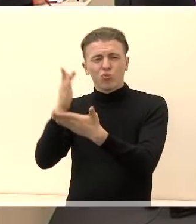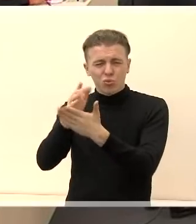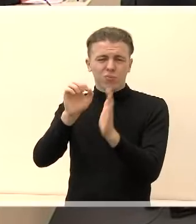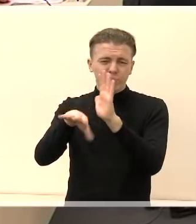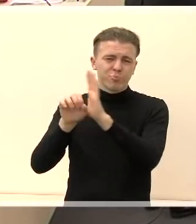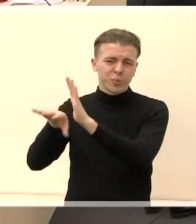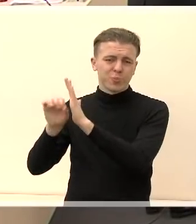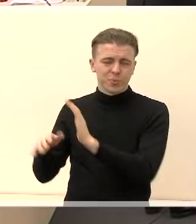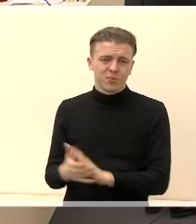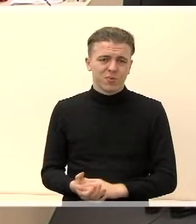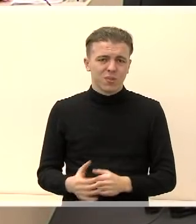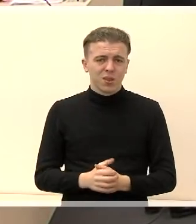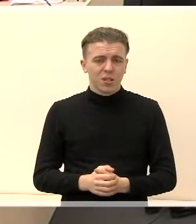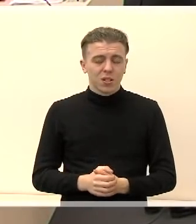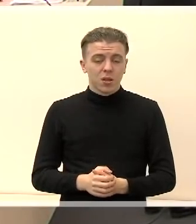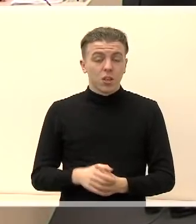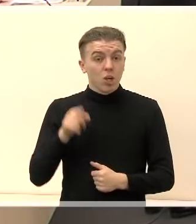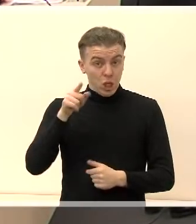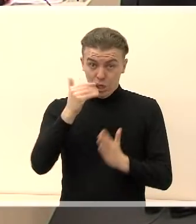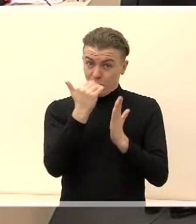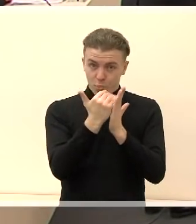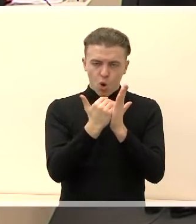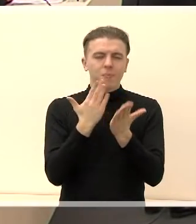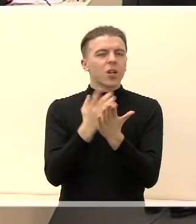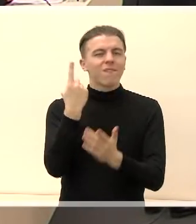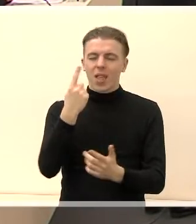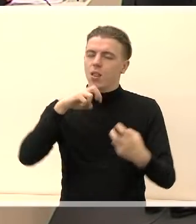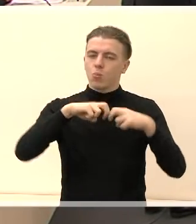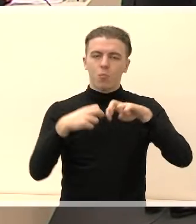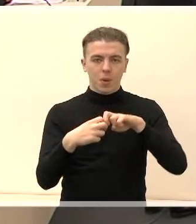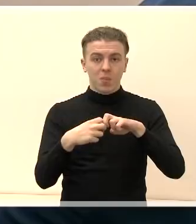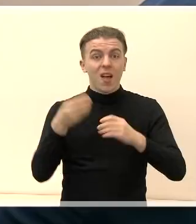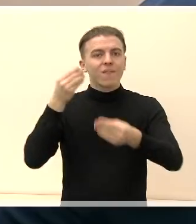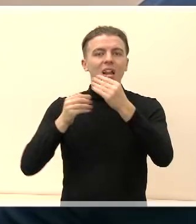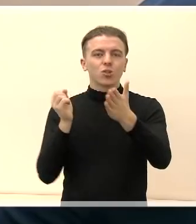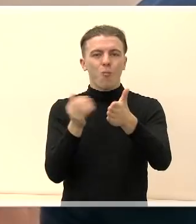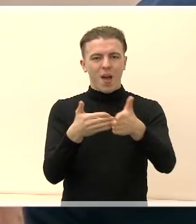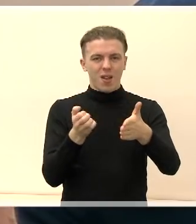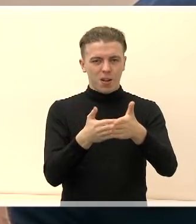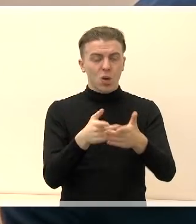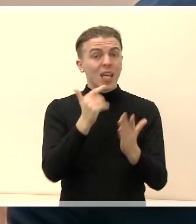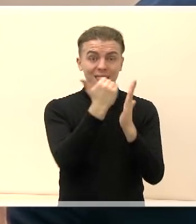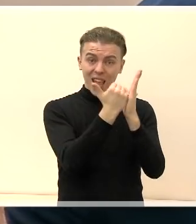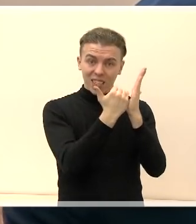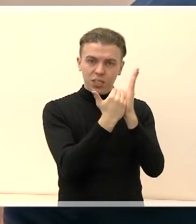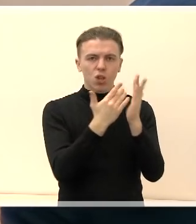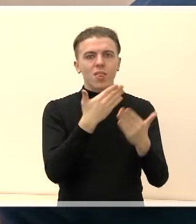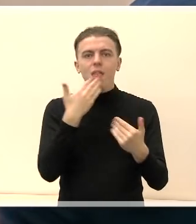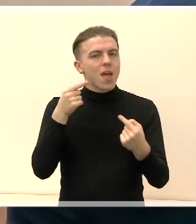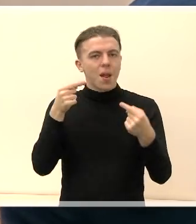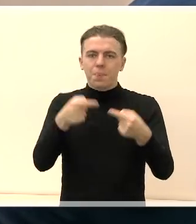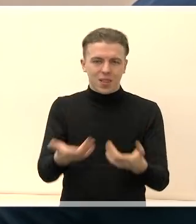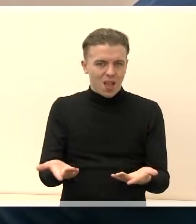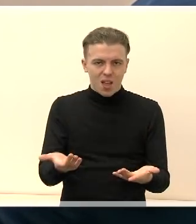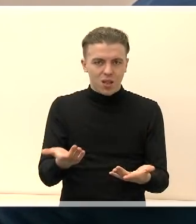Iš tikrųjų šitą programą turi vieną didelę problemą, tai yra verslo paramos. Jos taisyklės nėra pritaikytos